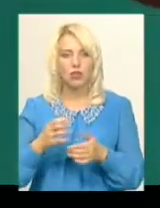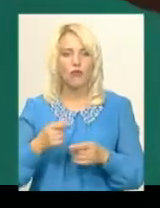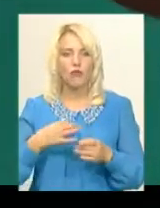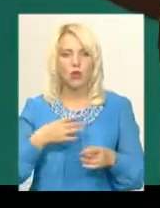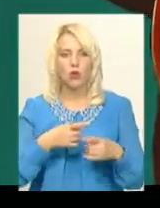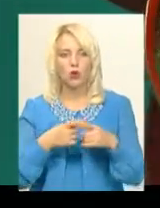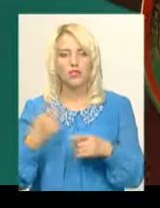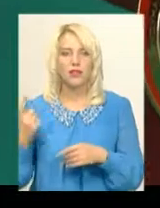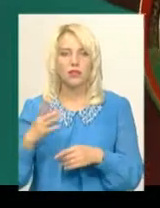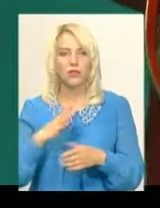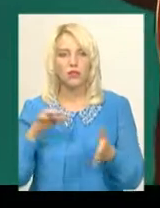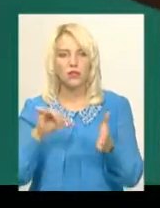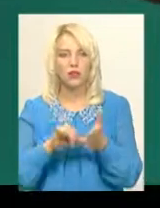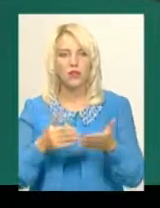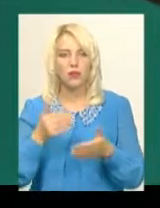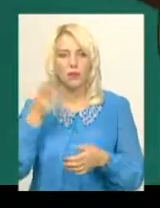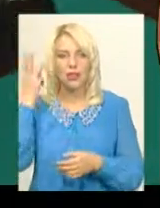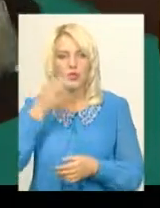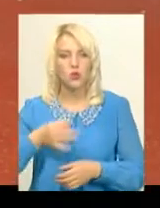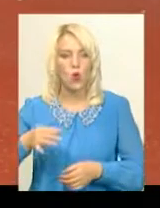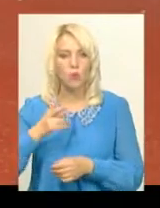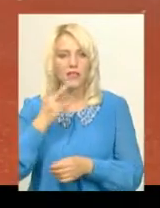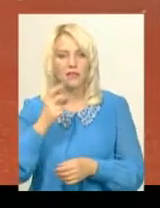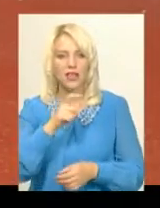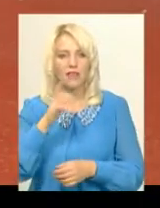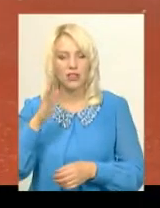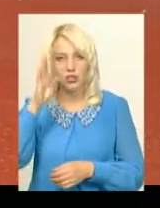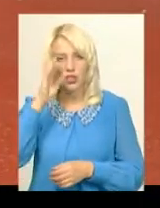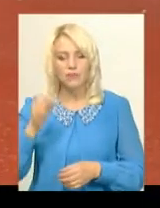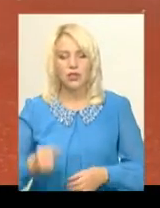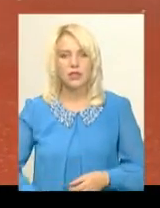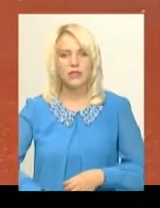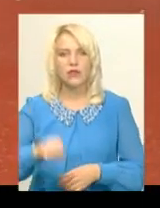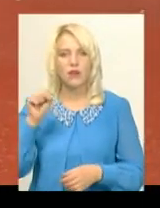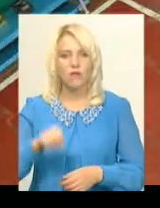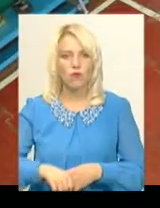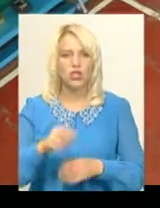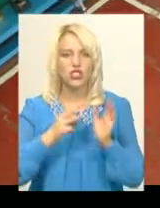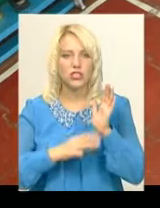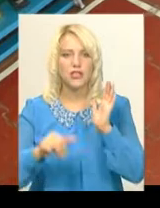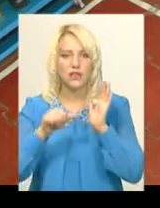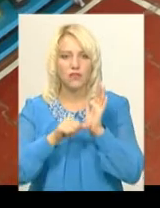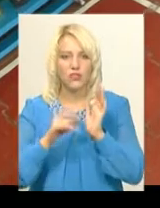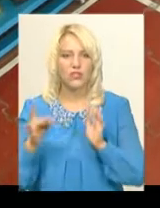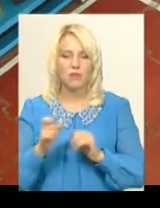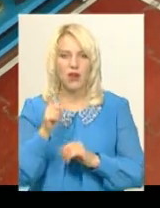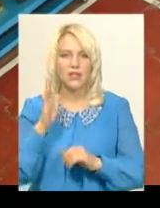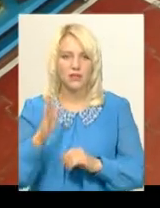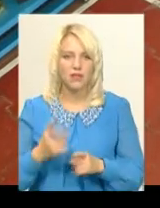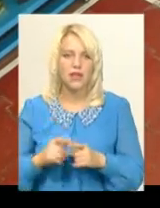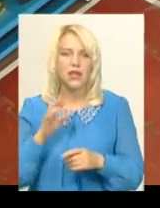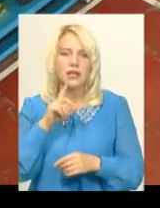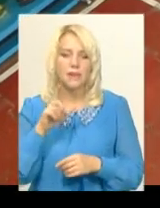Копичинський був єдиним представником Хмельницької області. За дві хвилини спортсмен у вправі ривок 68 разів підняв гирю і став переможцем. Від